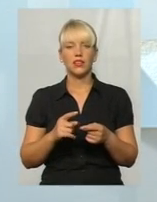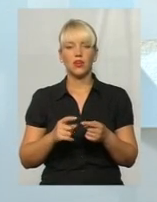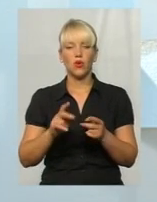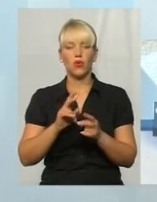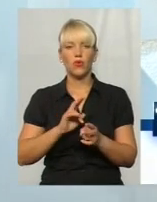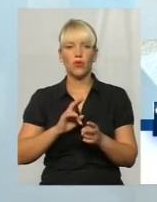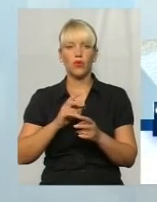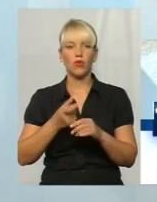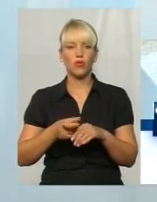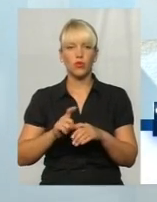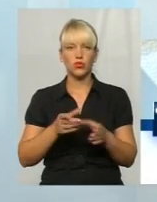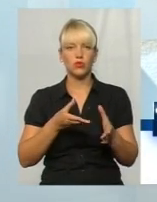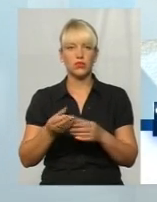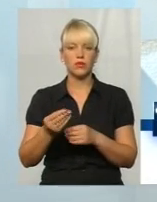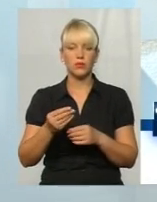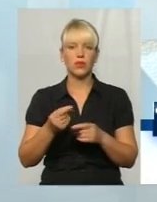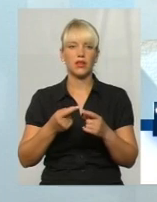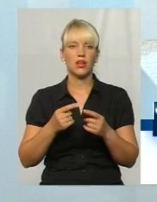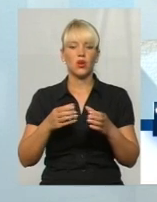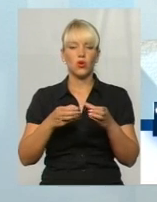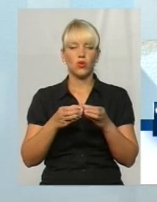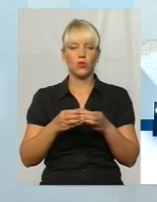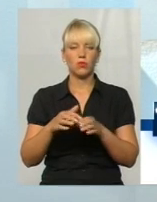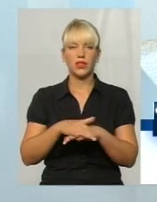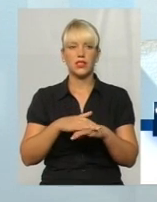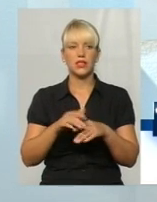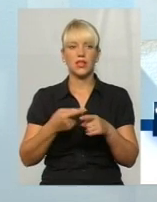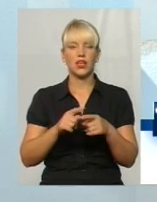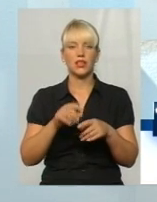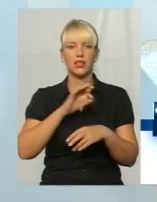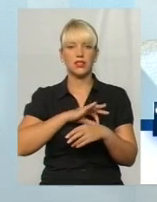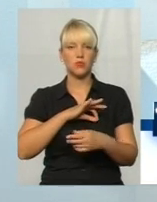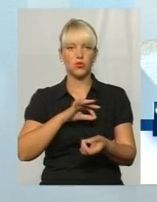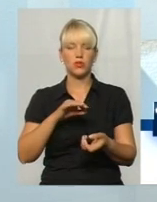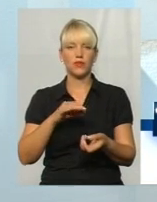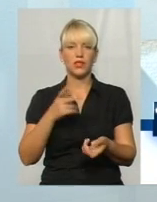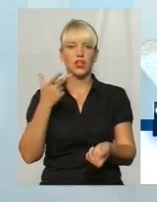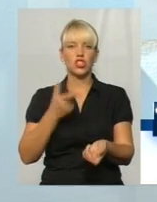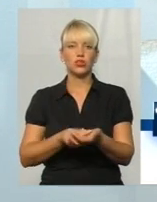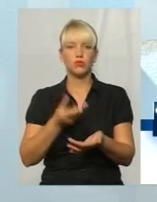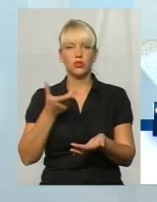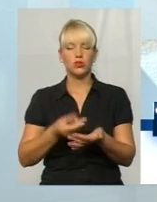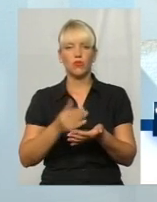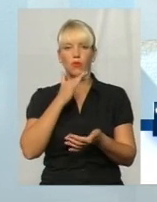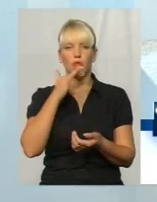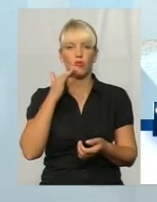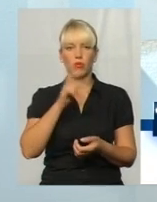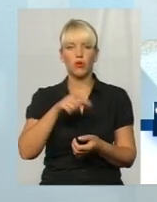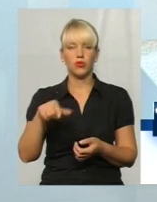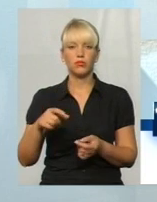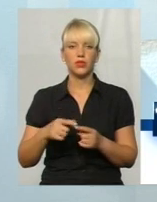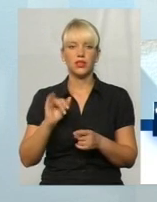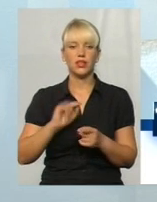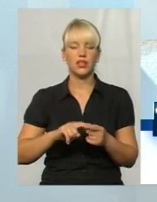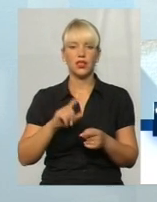населення, тому що це шприці, це використання одніх шприців многими людьми. І це